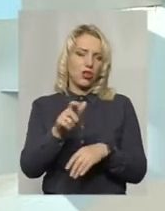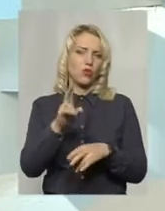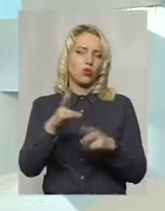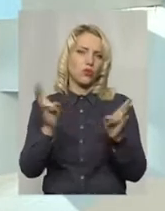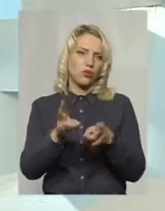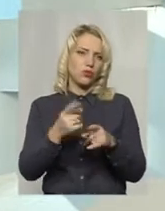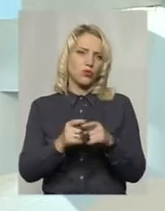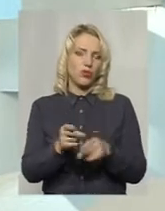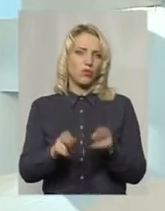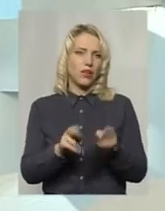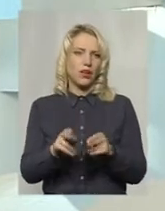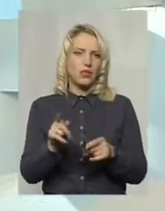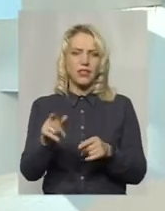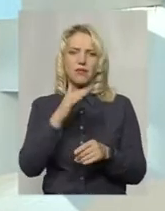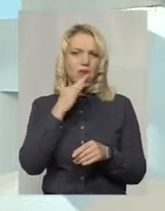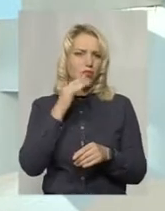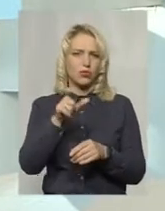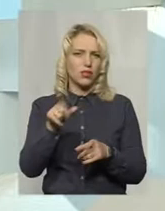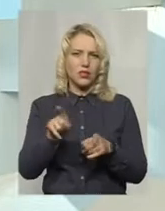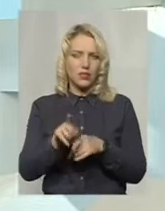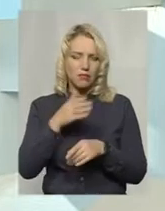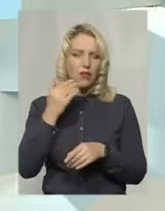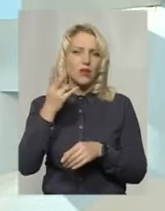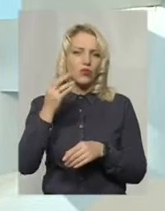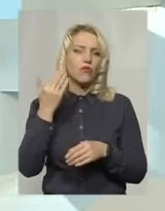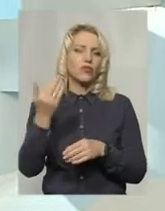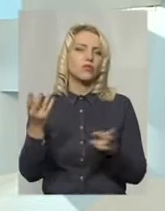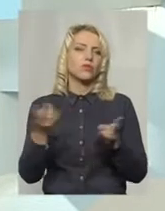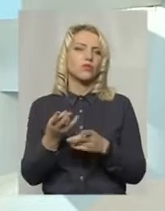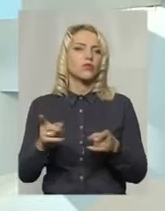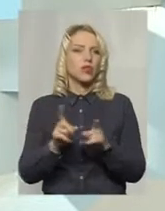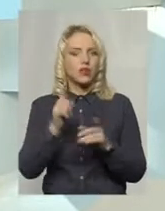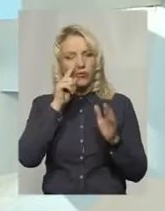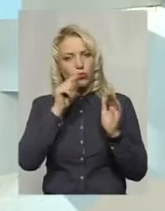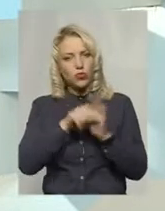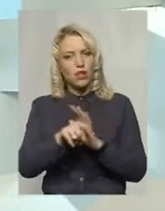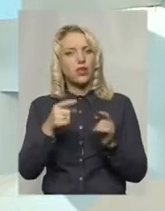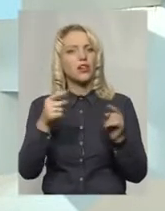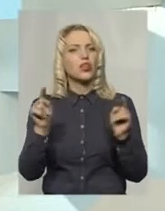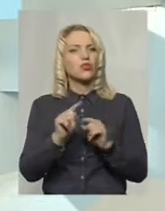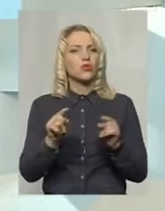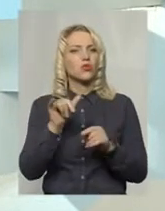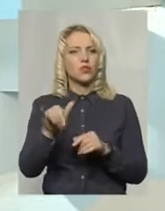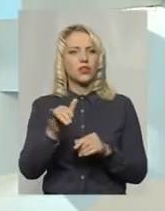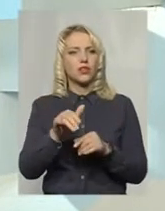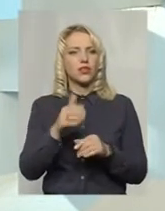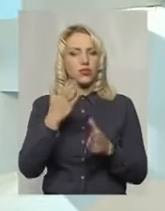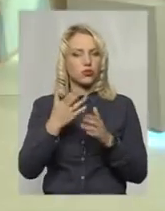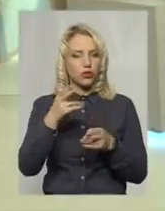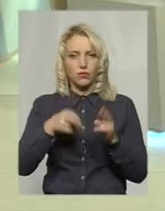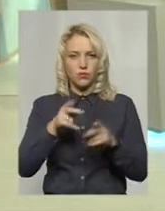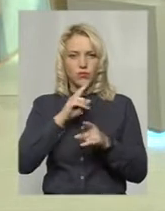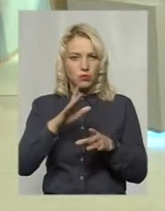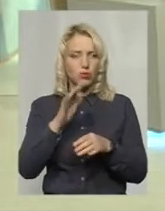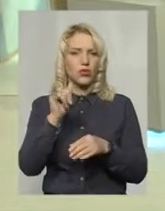потребують операції, їх не така велика кількість, але вони потребують такого втручання через те, що в них, не виконавши втручання, залишається